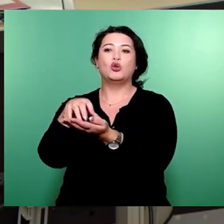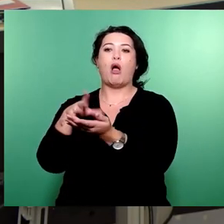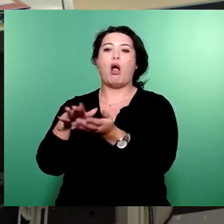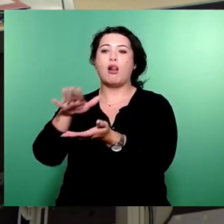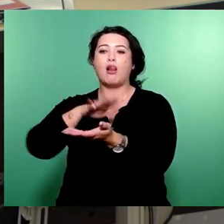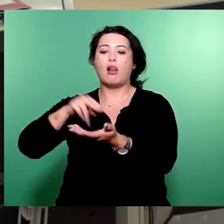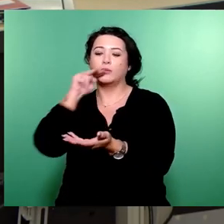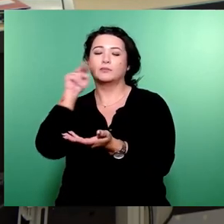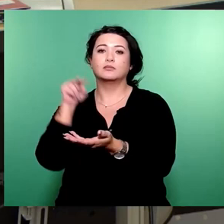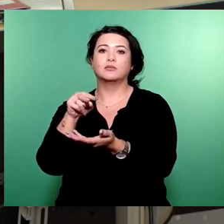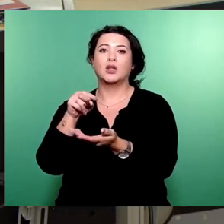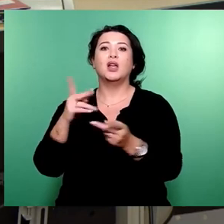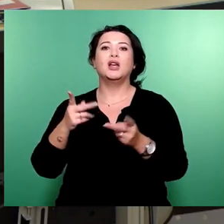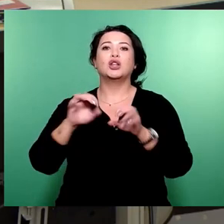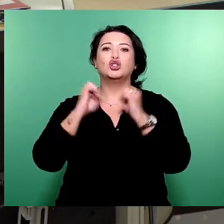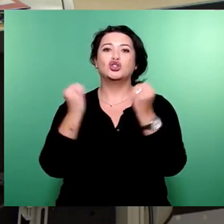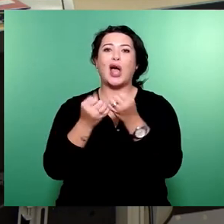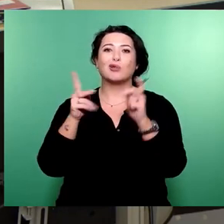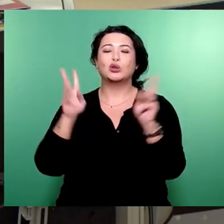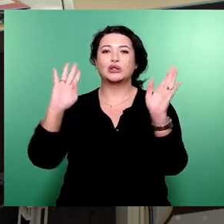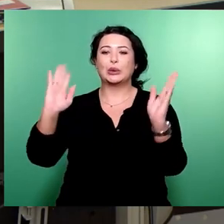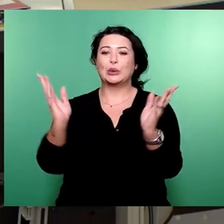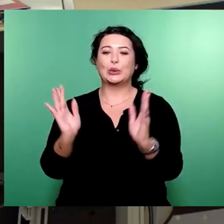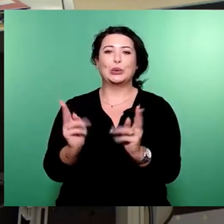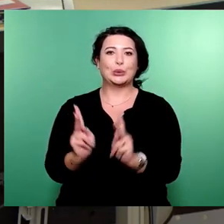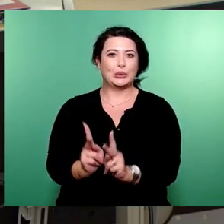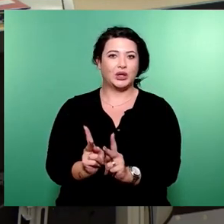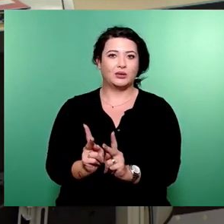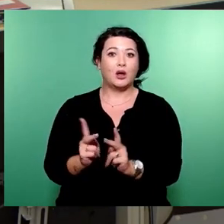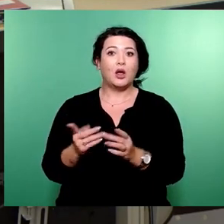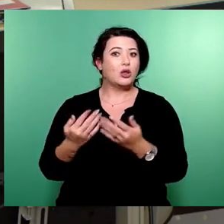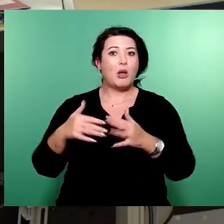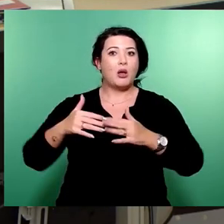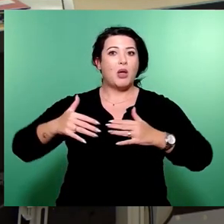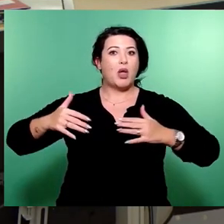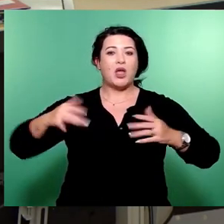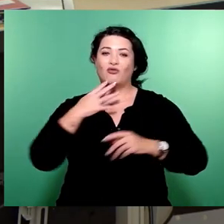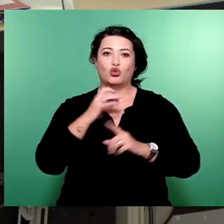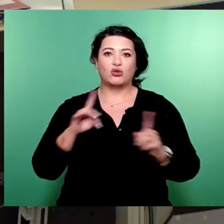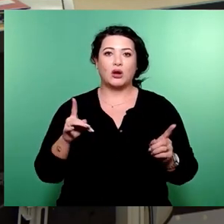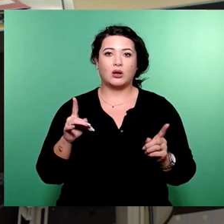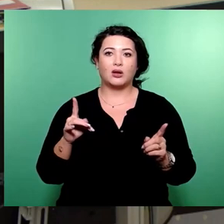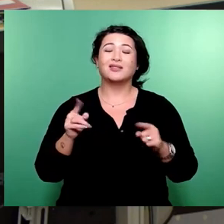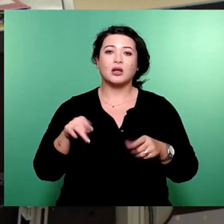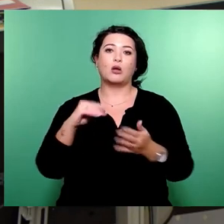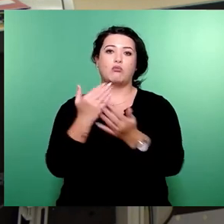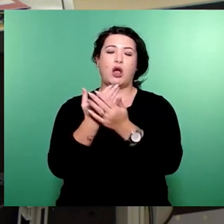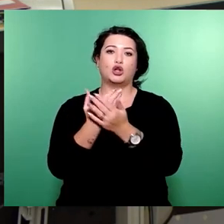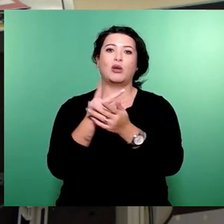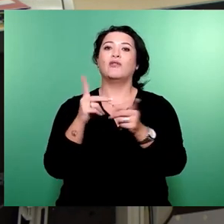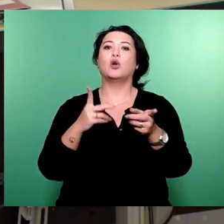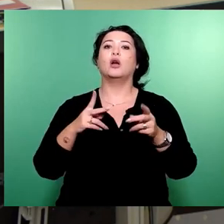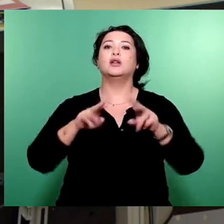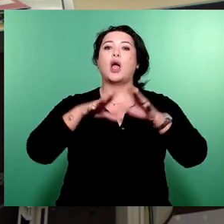zu verschlanken, nicht groß zu machen. Das ist ein hervorragendes Beispiel, wie die Haushaltskoalition damit umgeht.